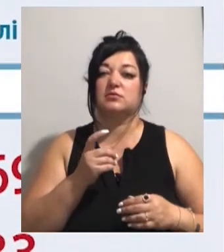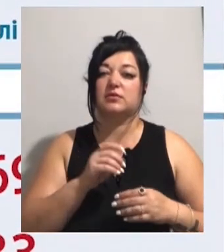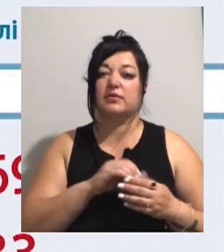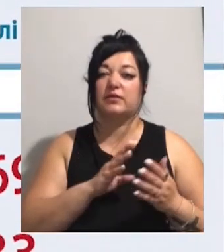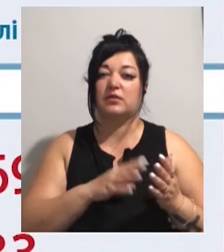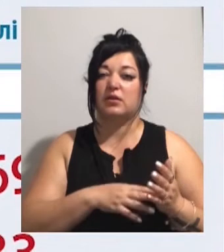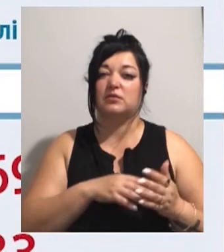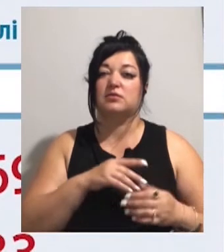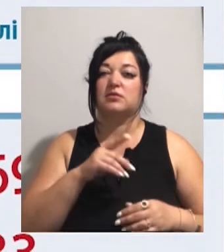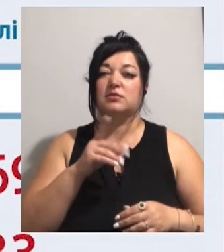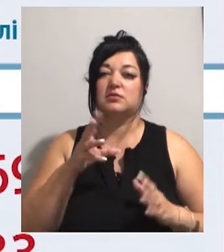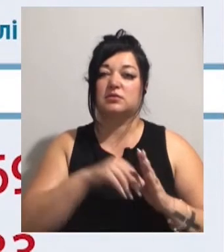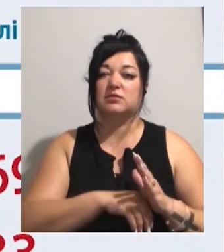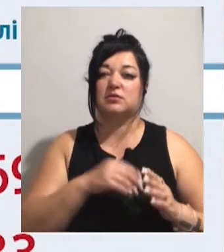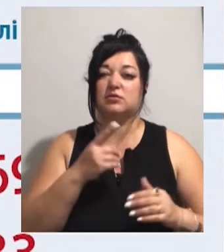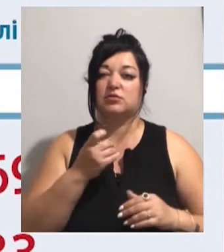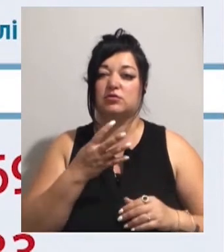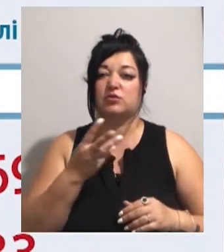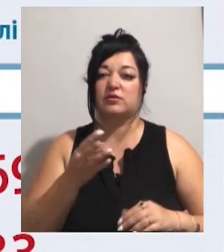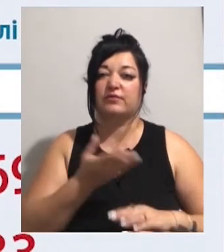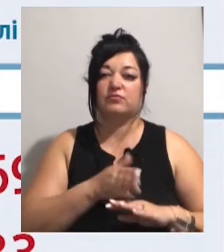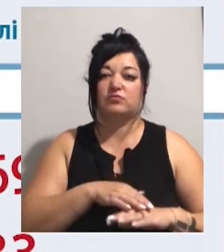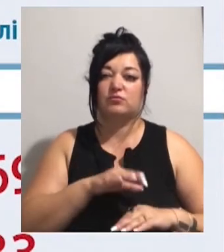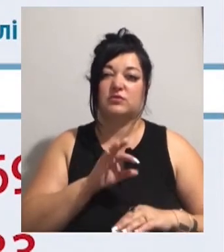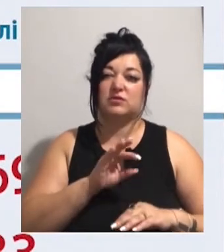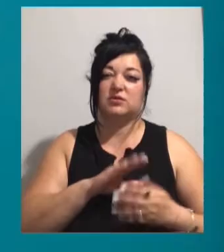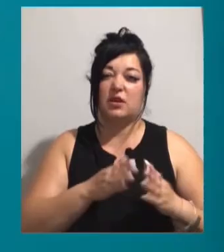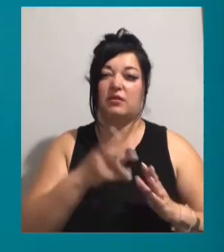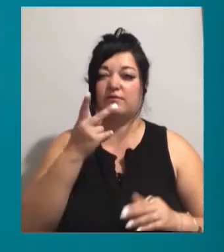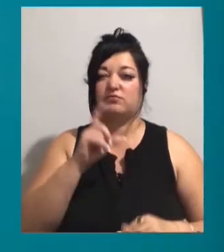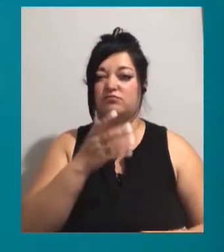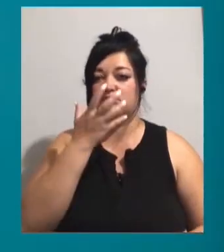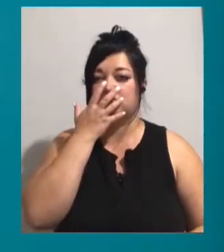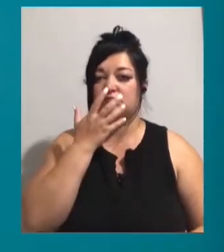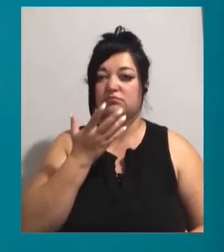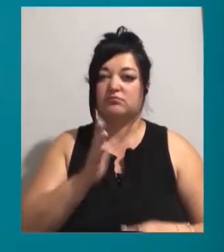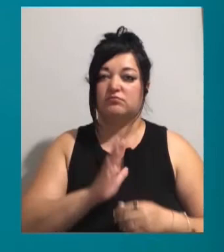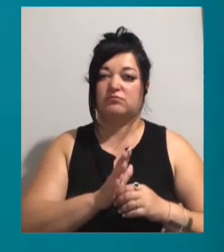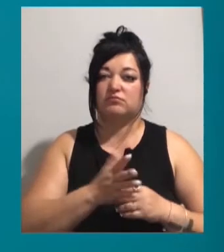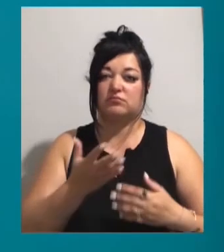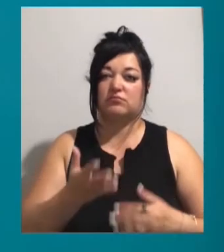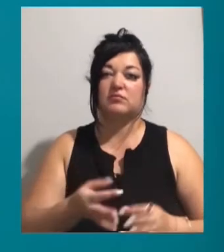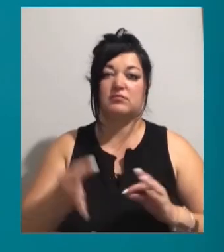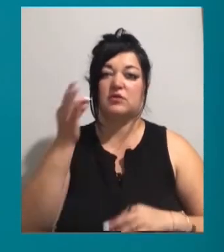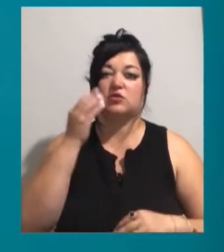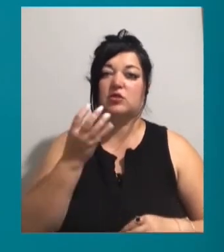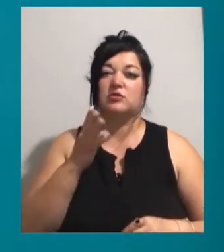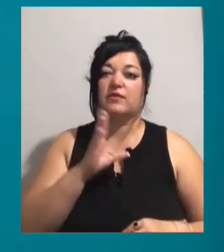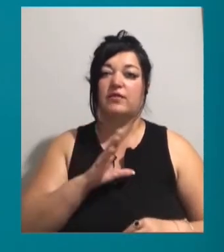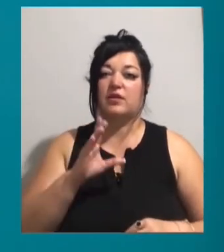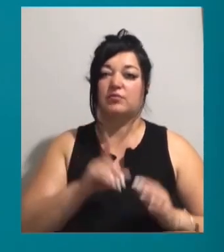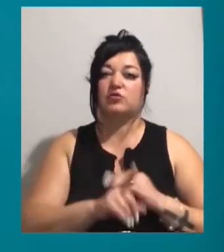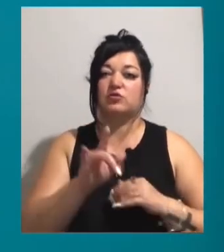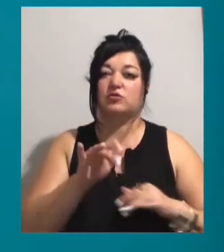47 у вешкому. З них двоє підключені до апарату штучної вентиляції легень. Зазначимо, з 14 вересня почне діяти